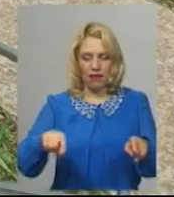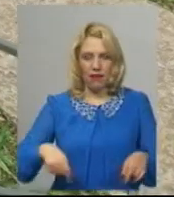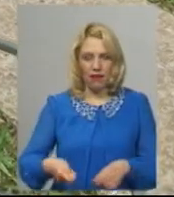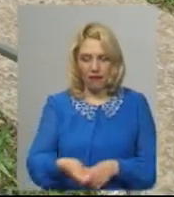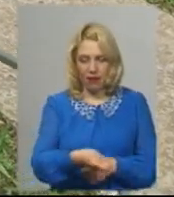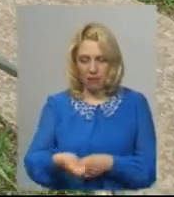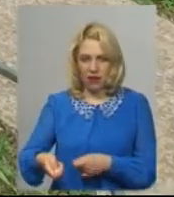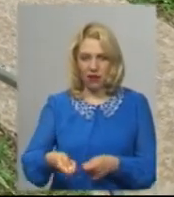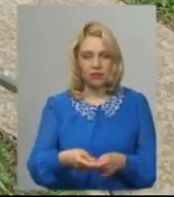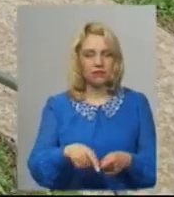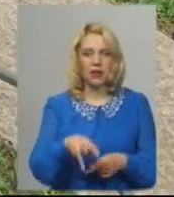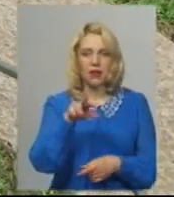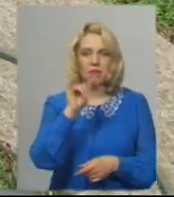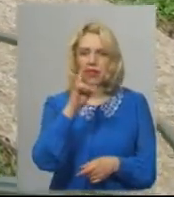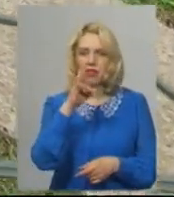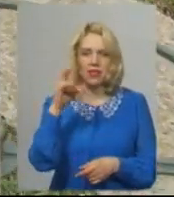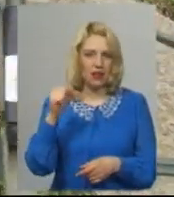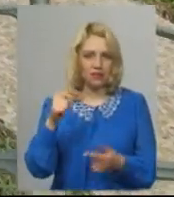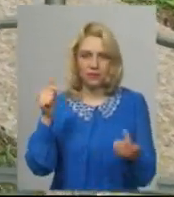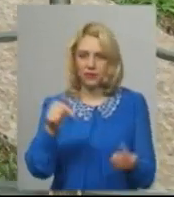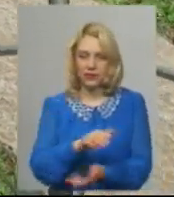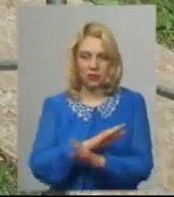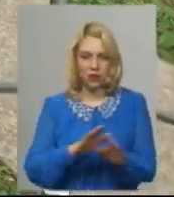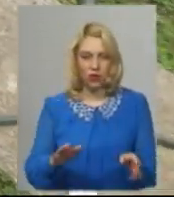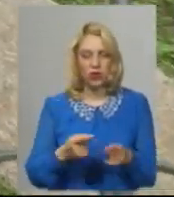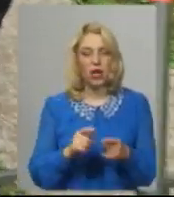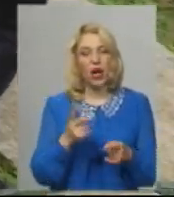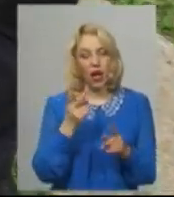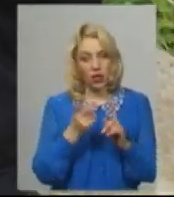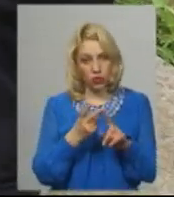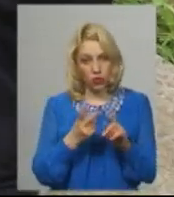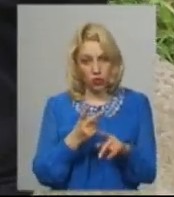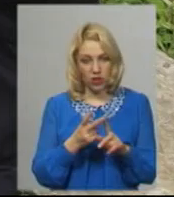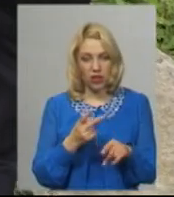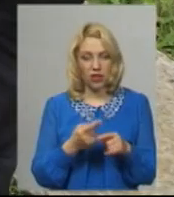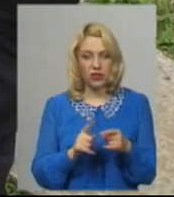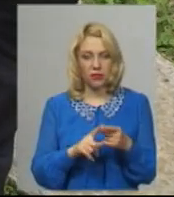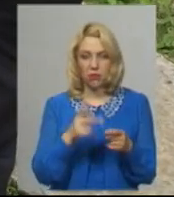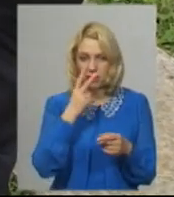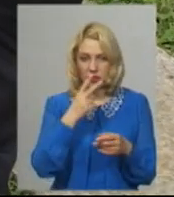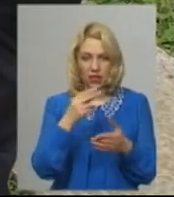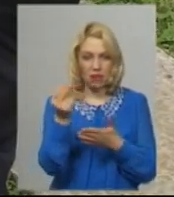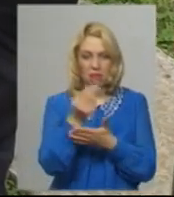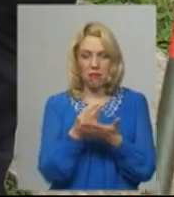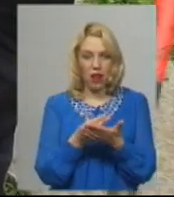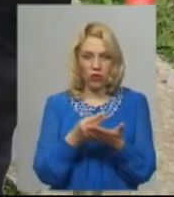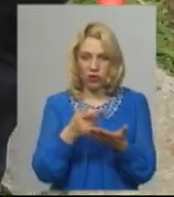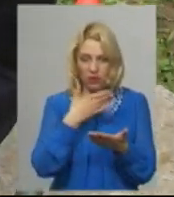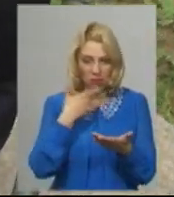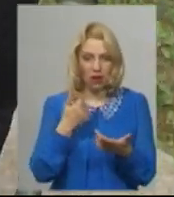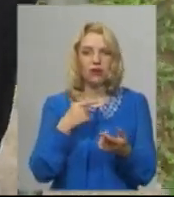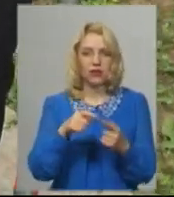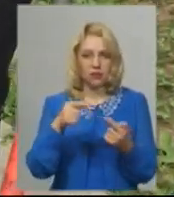мінному полі, іменно неї. Є друга катушка, на якій немає ніяких позначок, нею можна працювати,